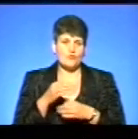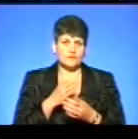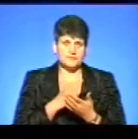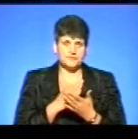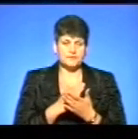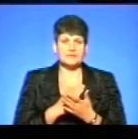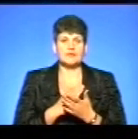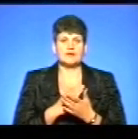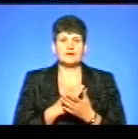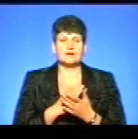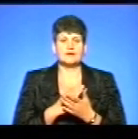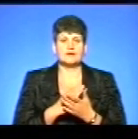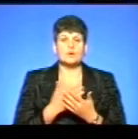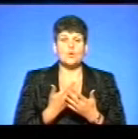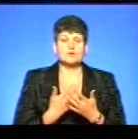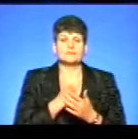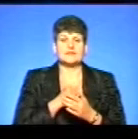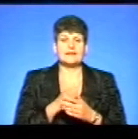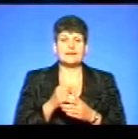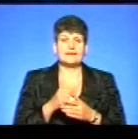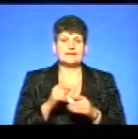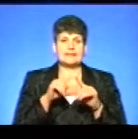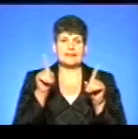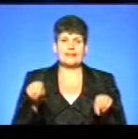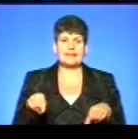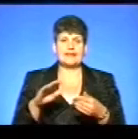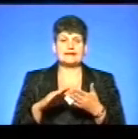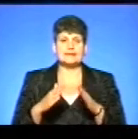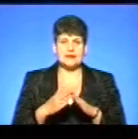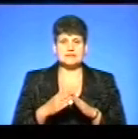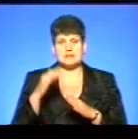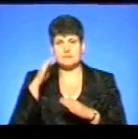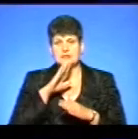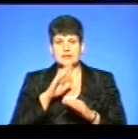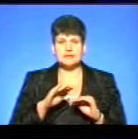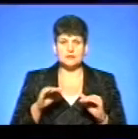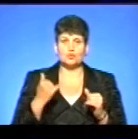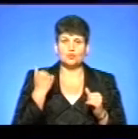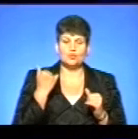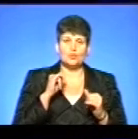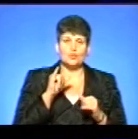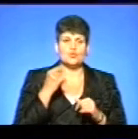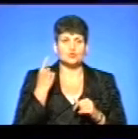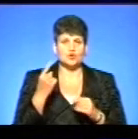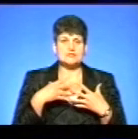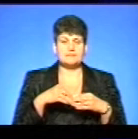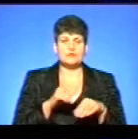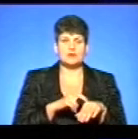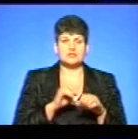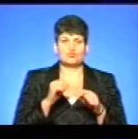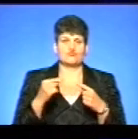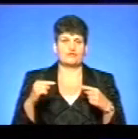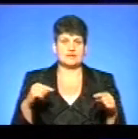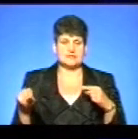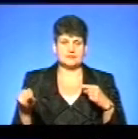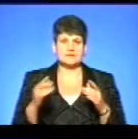Так вже по ходу по темі. От декларацію батьки і діти повинні укладати у одного сімейного лікаря, чи можуть інших, різних. Значить,